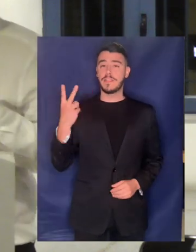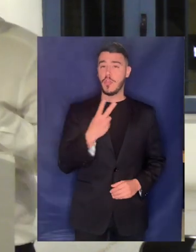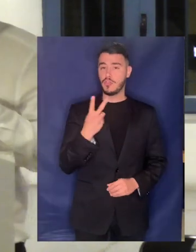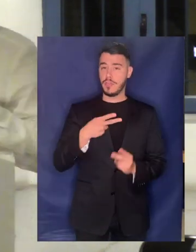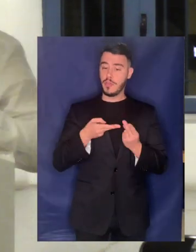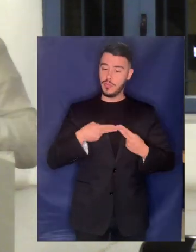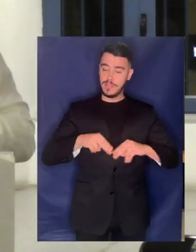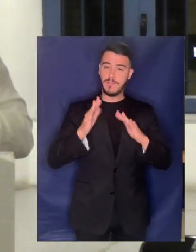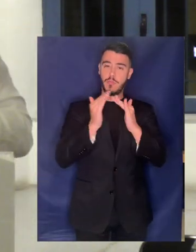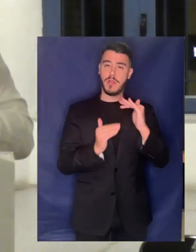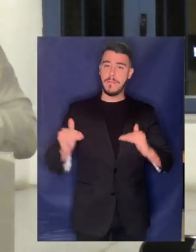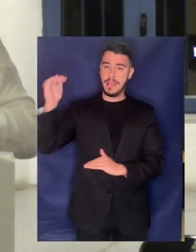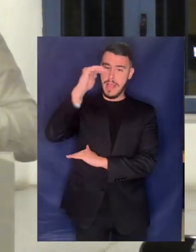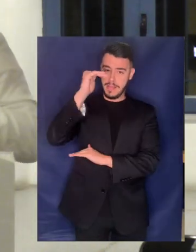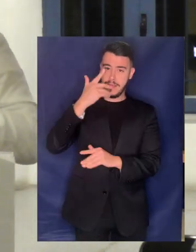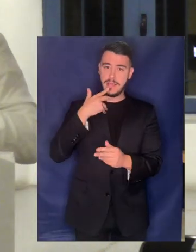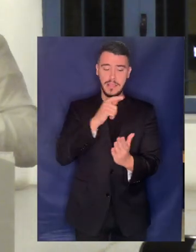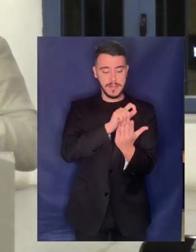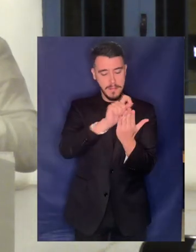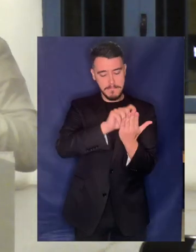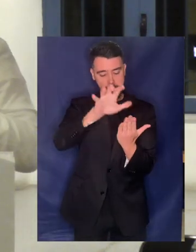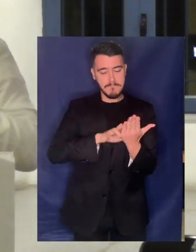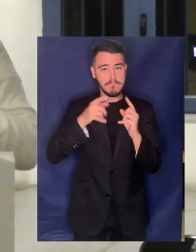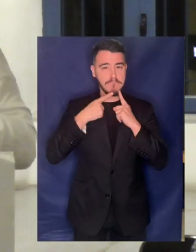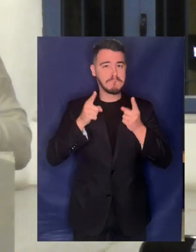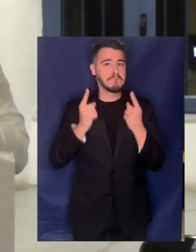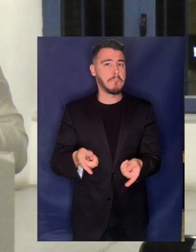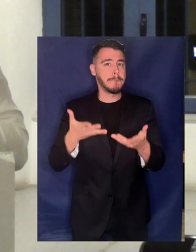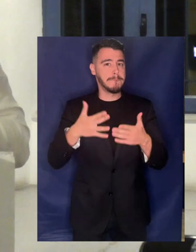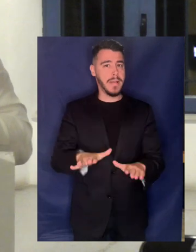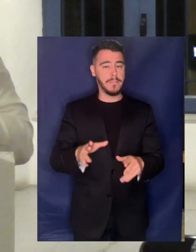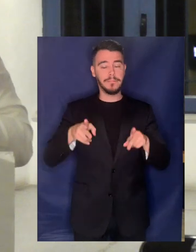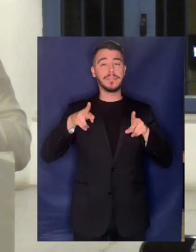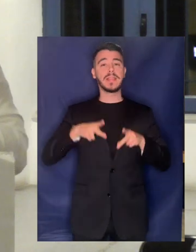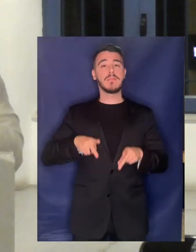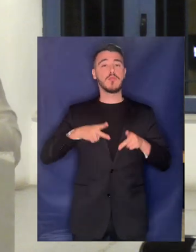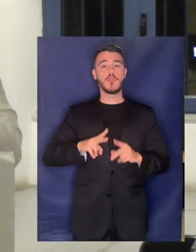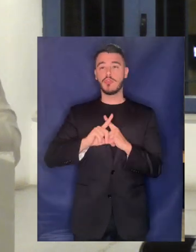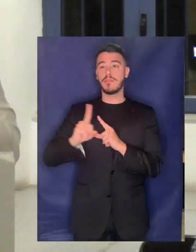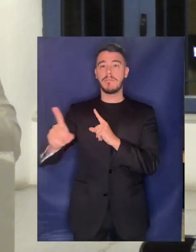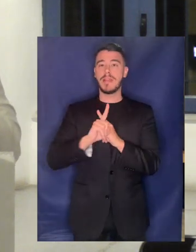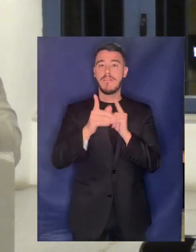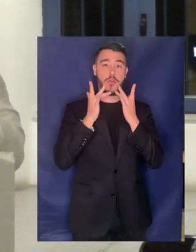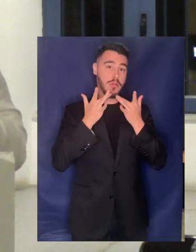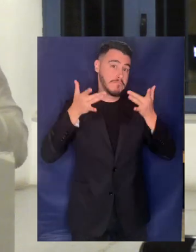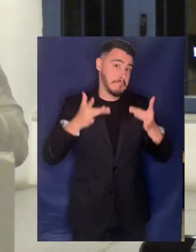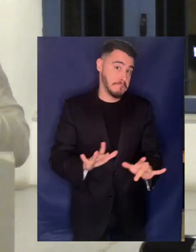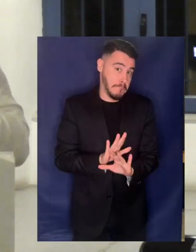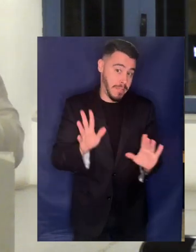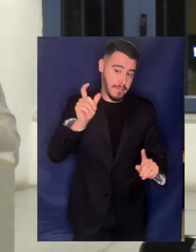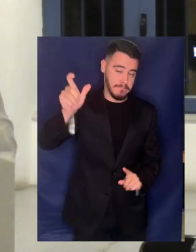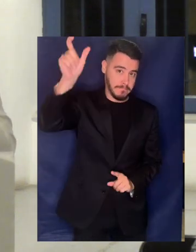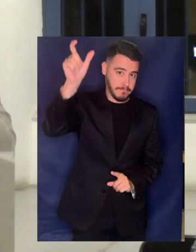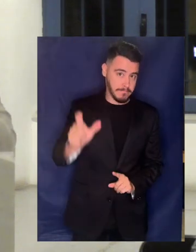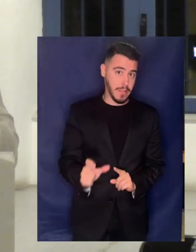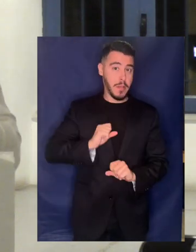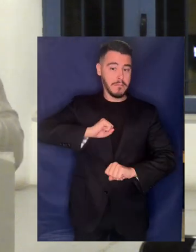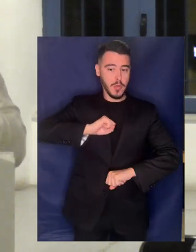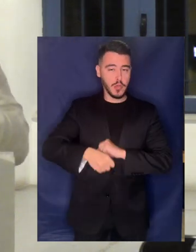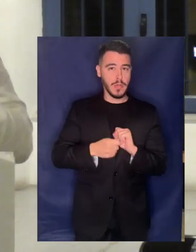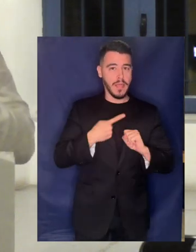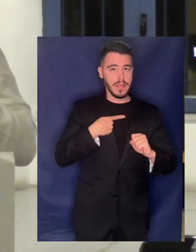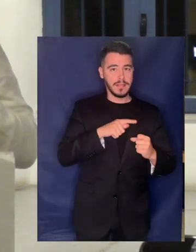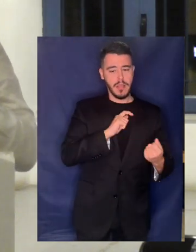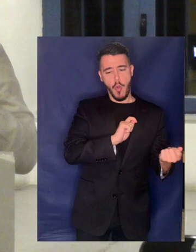η οποία τι κάνει επιχειρεί ο παρετηθής υπουργός υποδομών και μεταφορών να εντάξει σε ΣΔΙΤ όλη τη